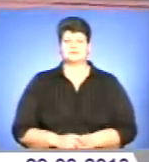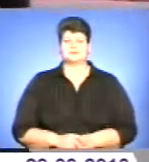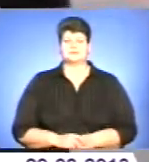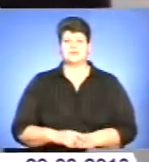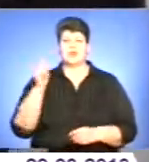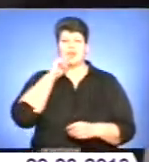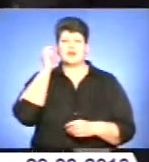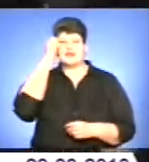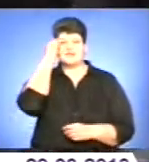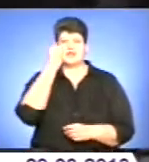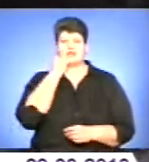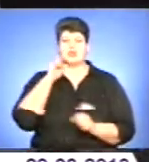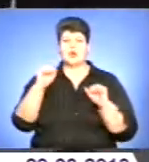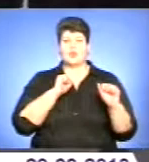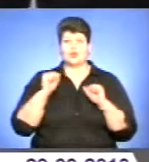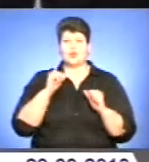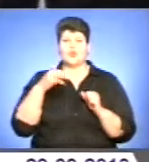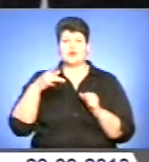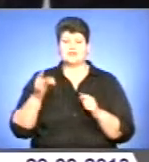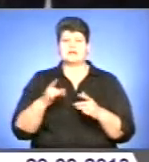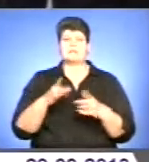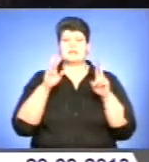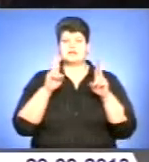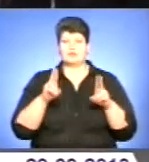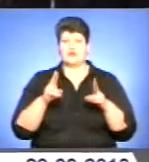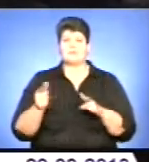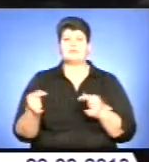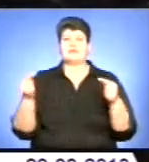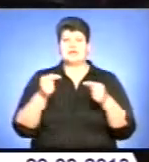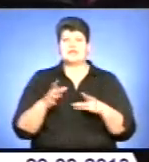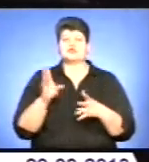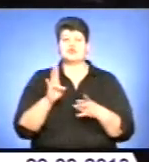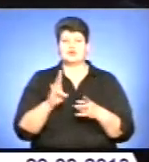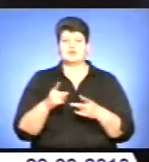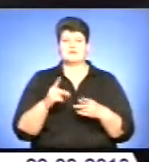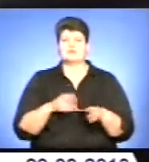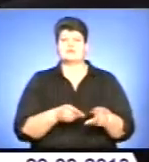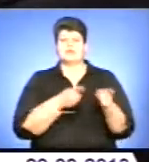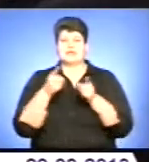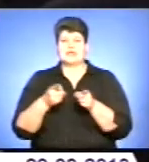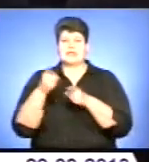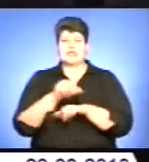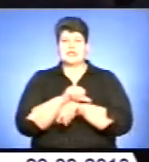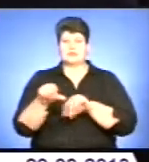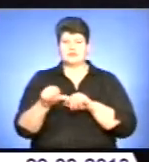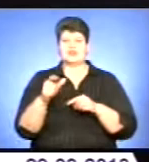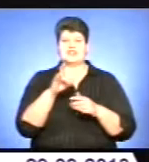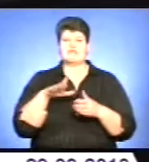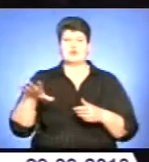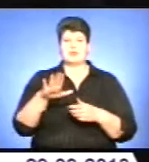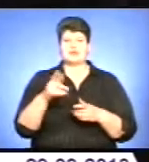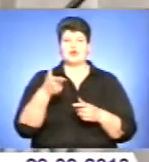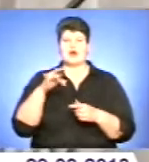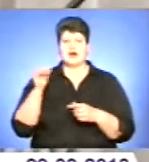Україна вдячна уряду Угорщини за принциповий підхід у закінченні переговорів щодо початку імпорту європейського газу до України через територію